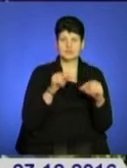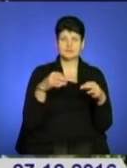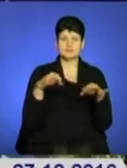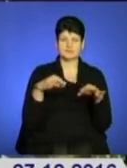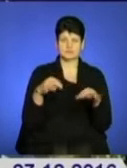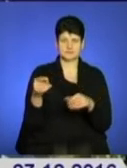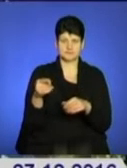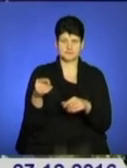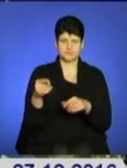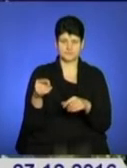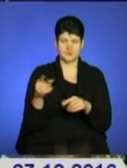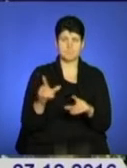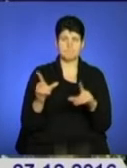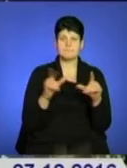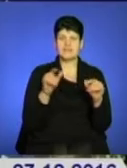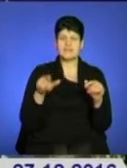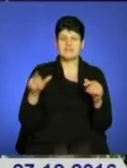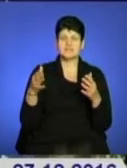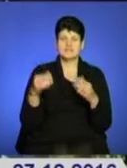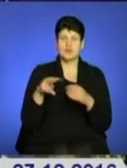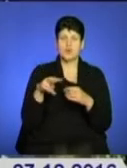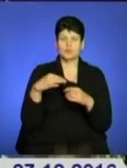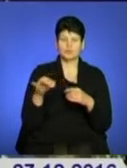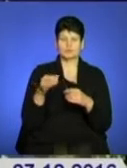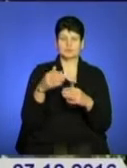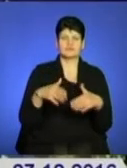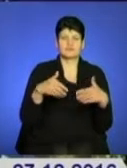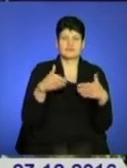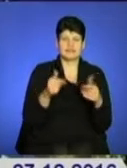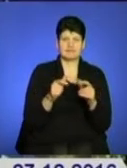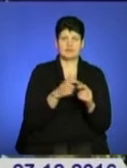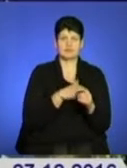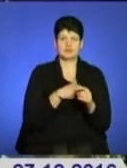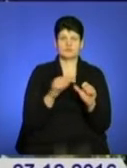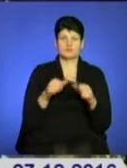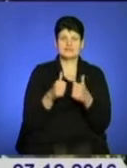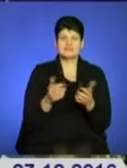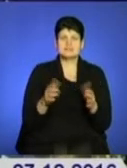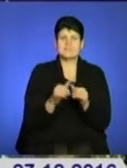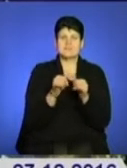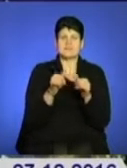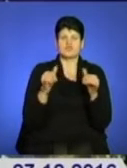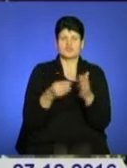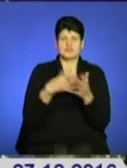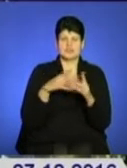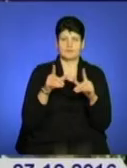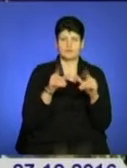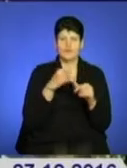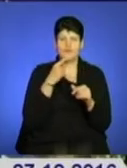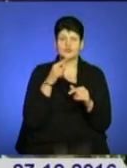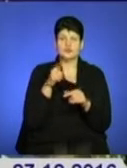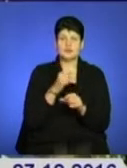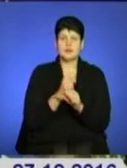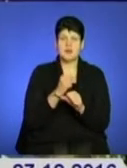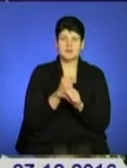Тернополя. Перевізники ще з лютого зверталися до міського голови та депутатських комісій з проханням збільшити ціни на проїзд. Бо кажуть, що їхня